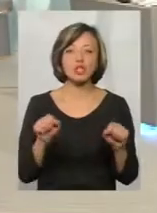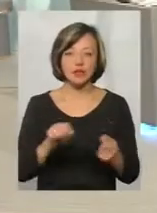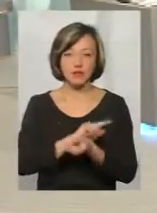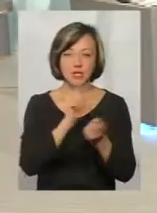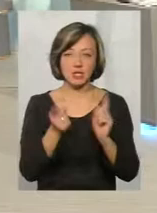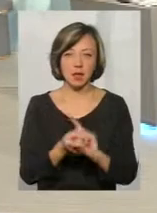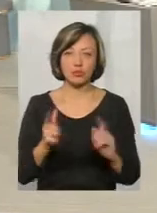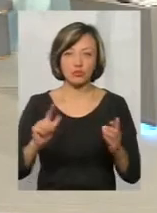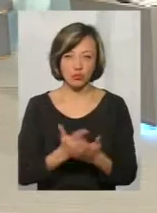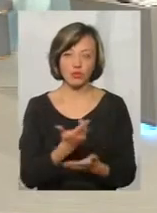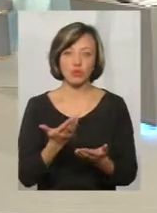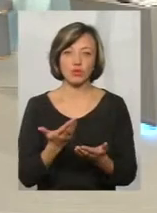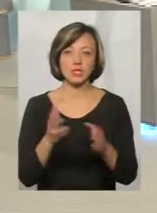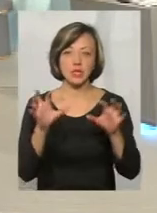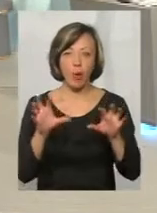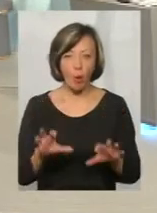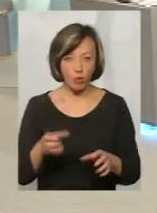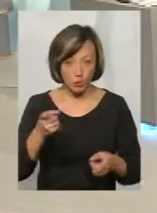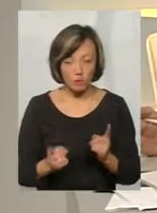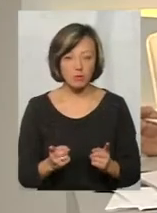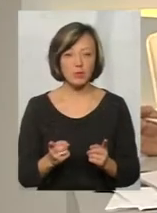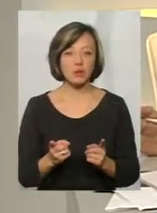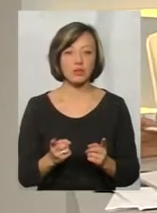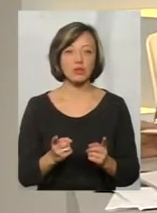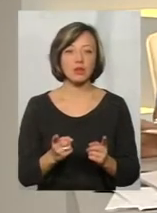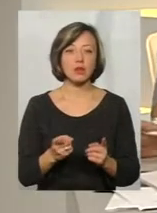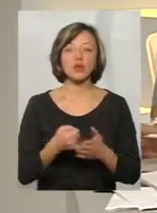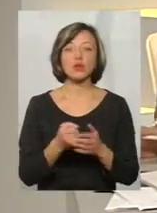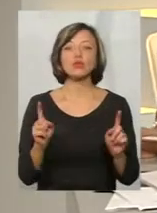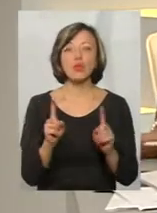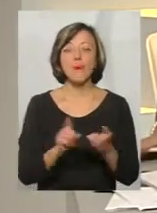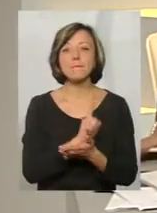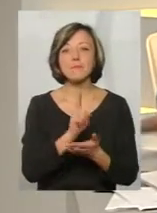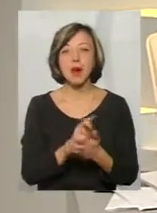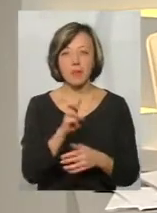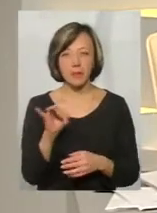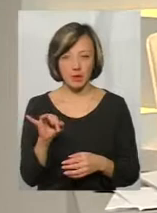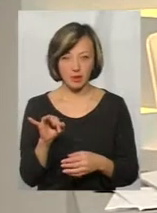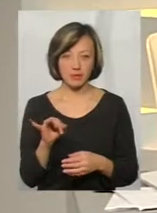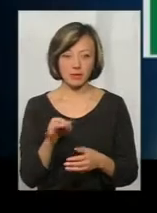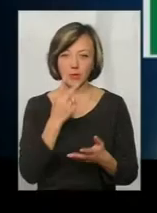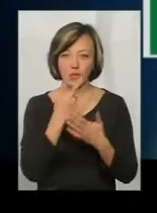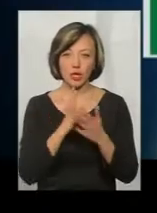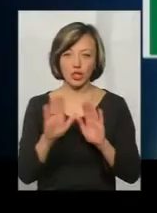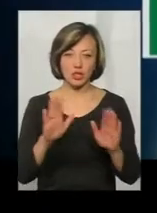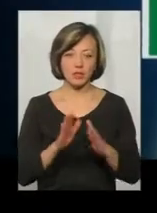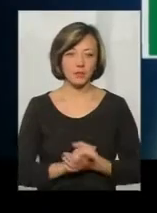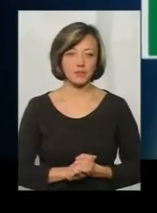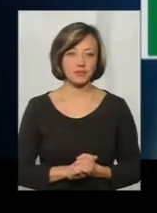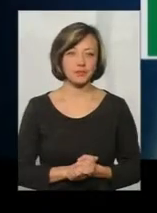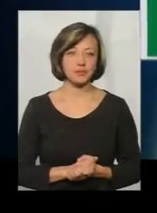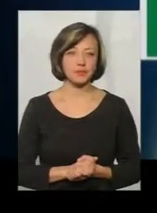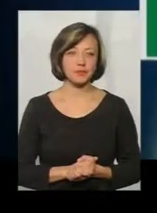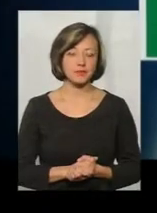стане, знову же, законом, до чого мали би прийти? Будь ласка, режисера, прошу вас,